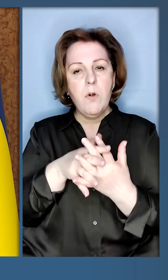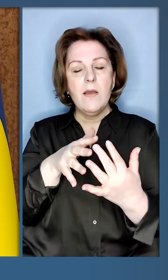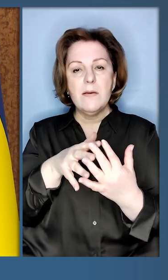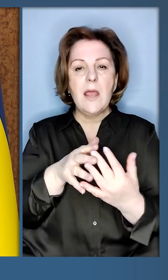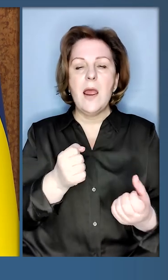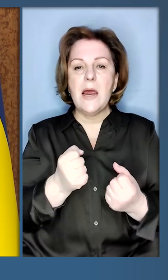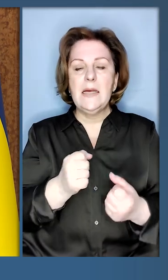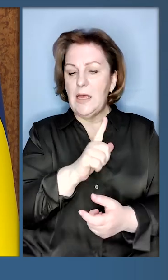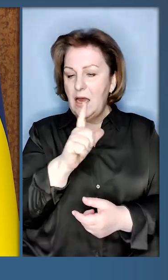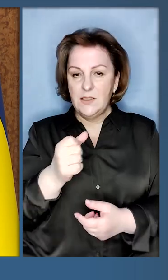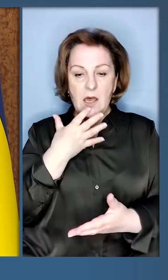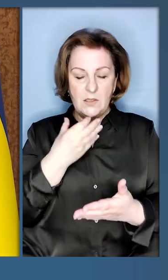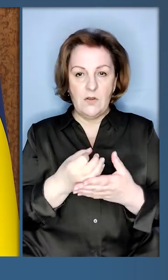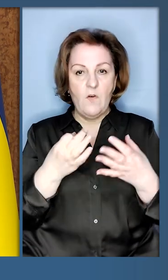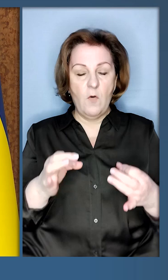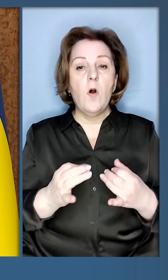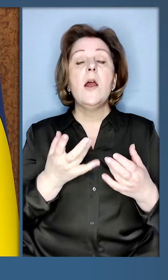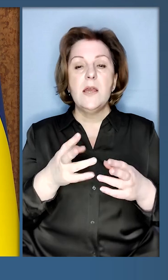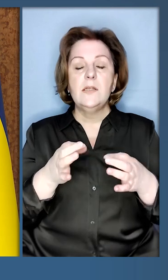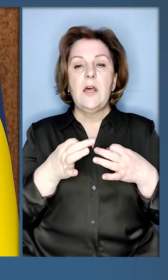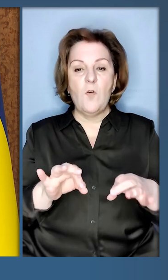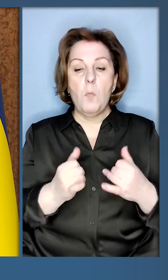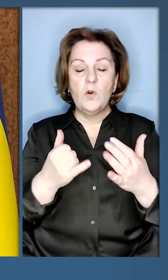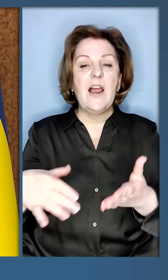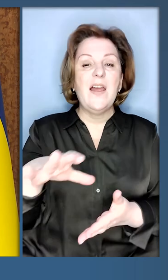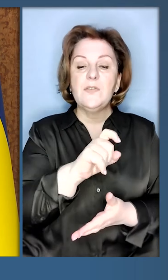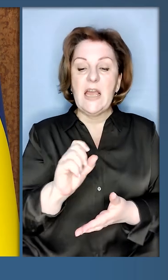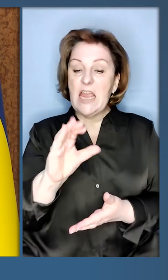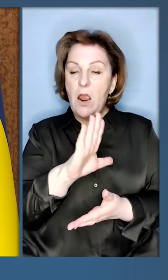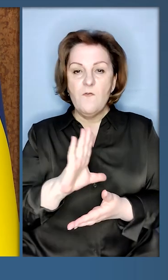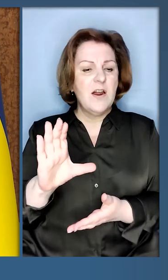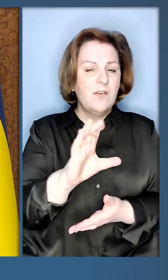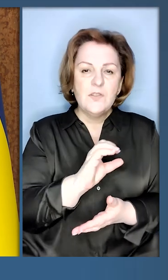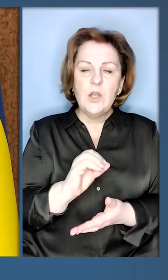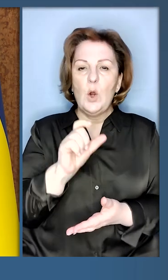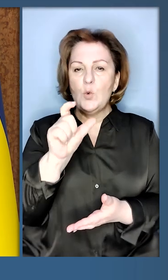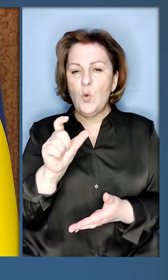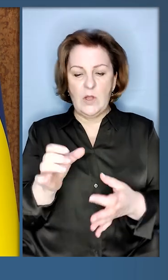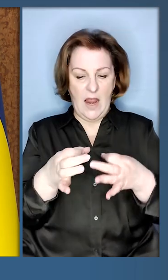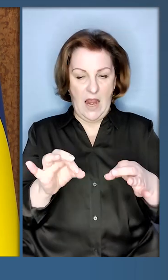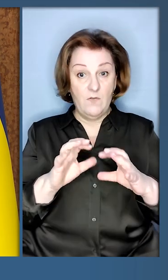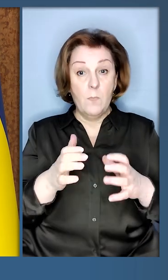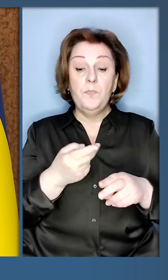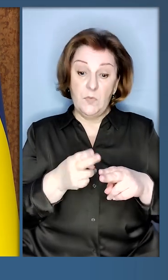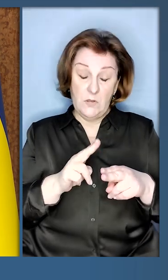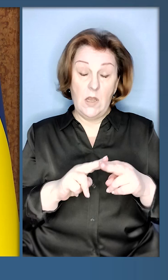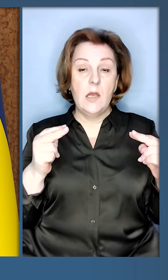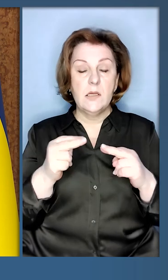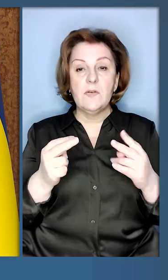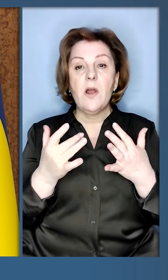за свою свободу і свободу для усіх європейців, для усіх людей вільного світу. І це свідчить, наскільки